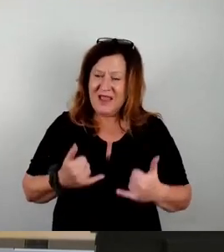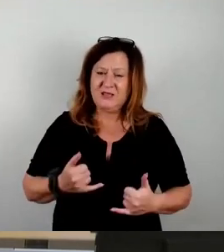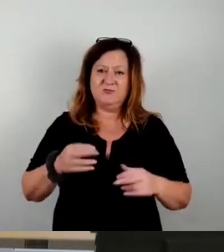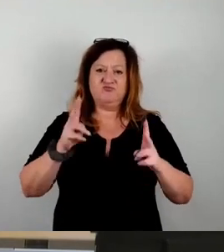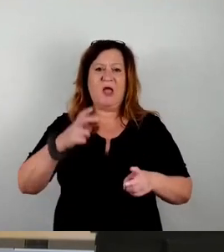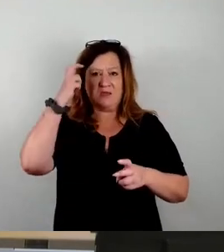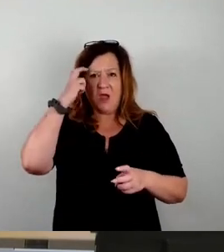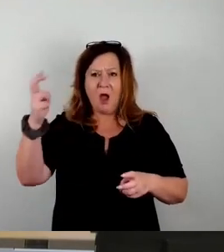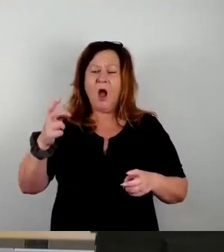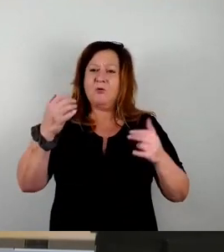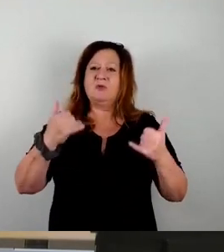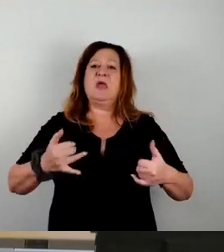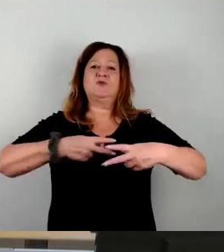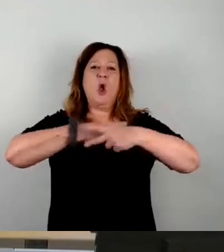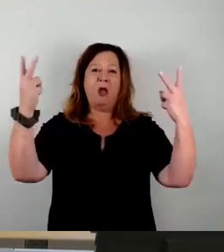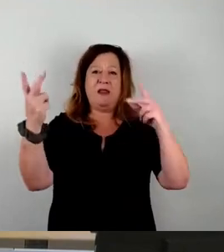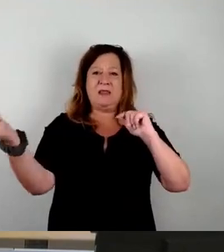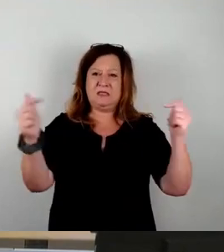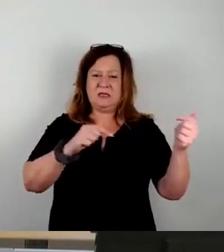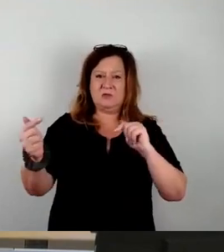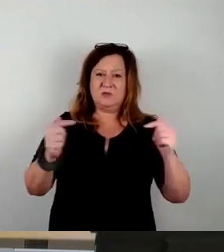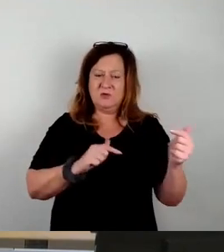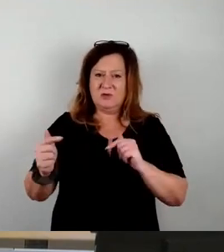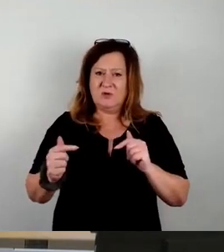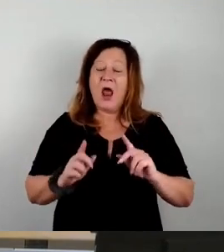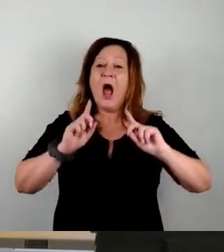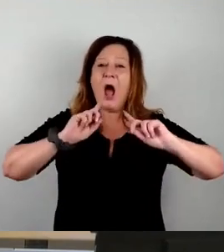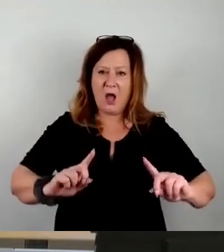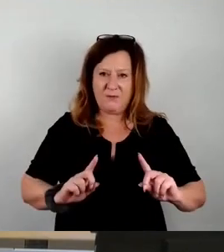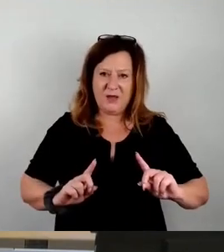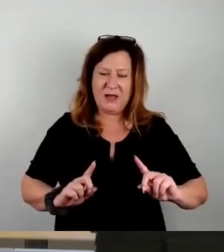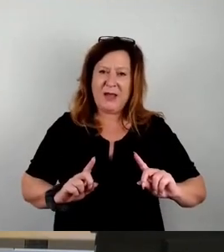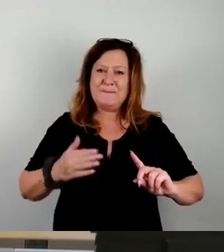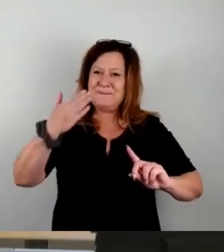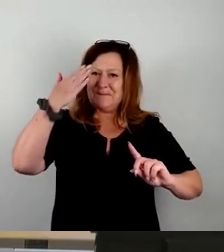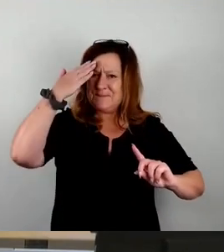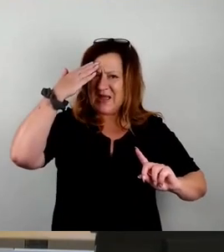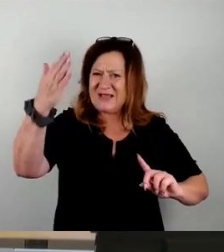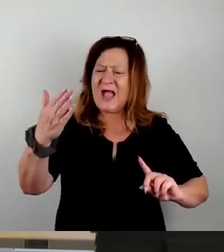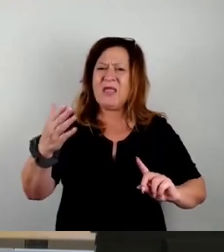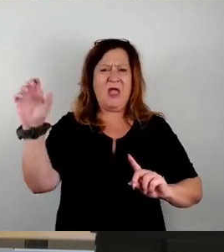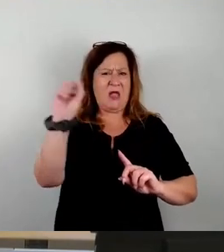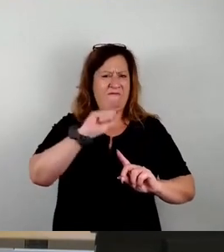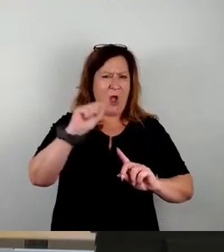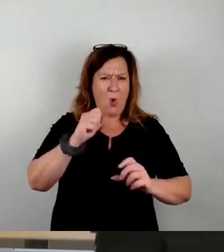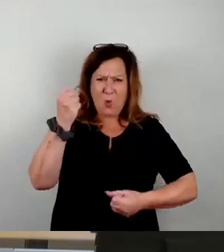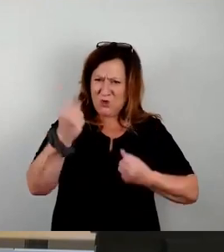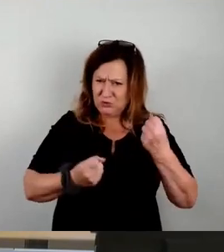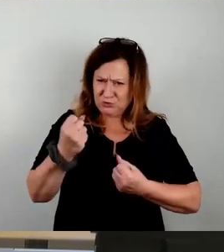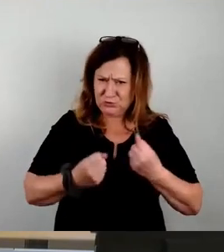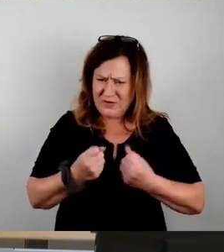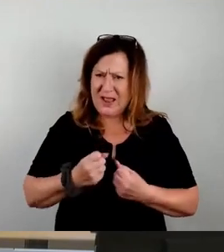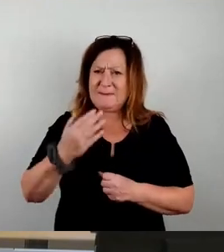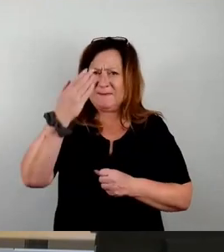diskutiert. Das Pikante daran, oder warum ist das eine schwierige Sache, das Pikante daran oder